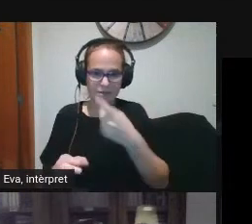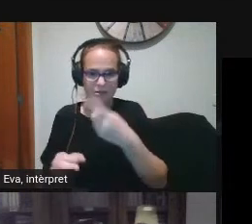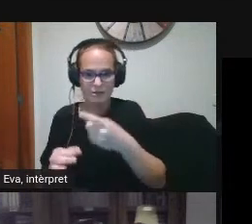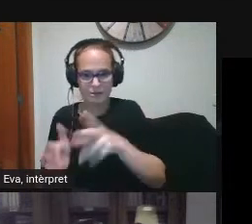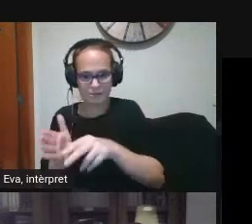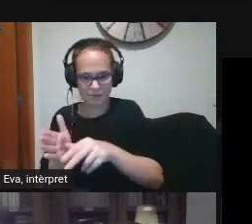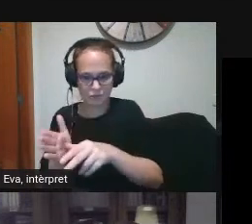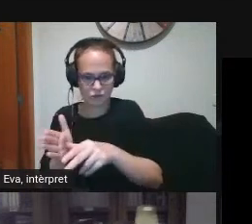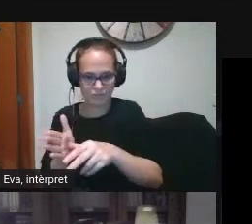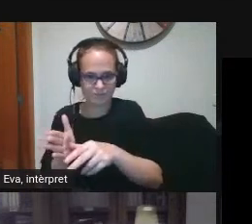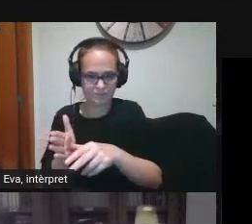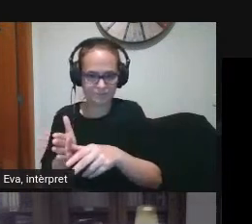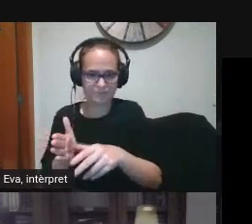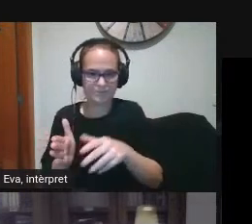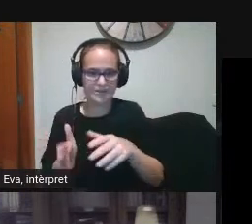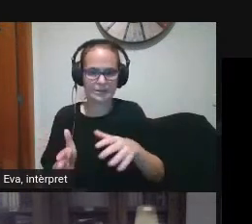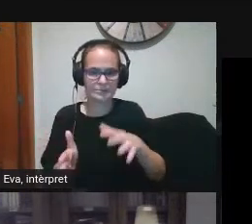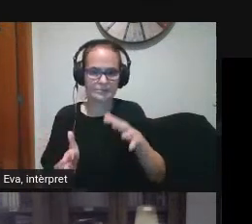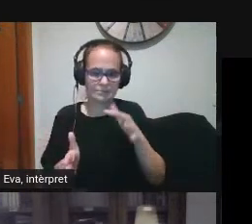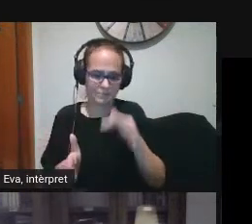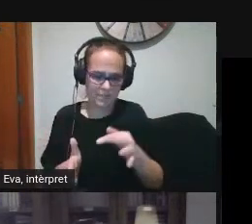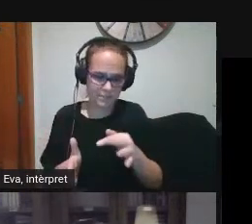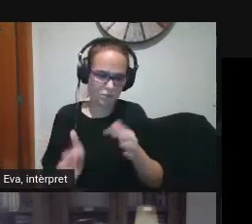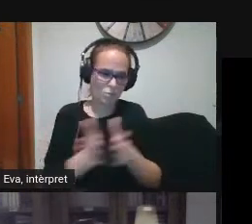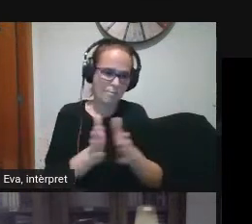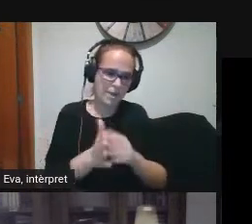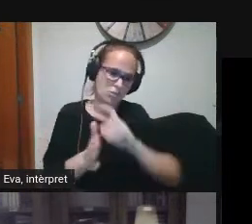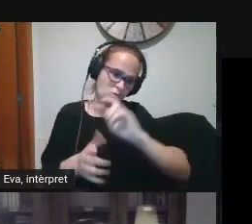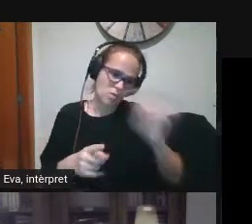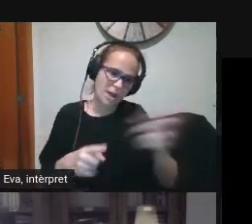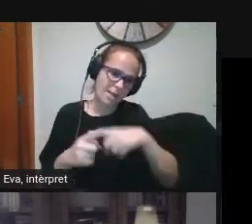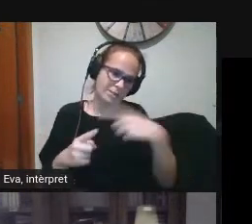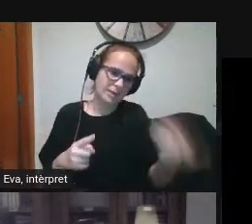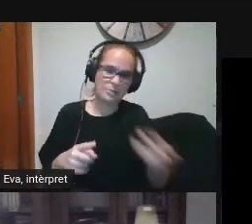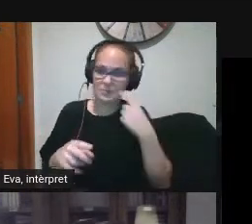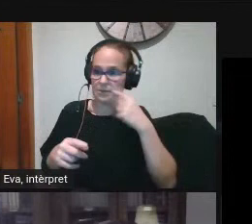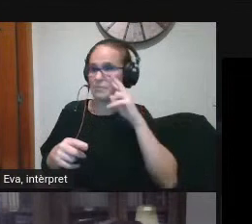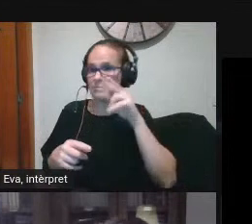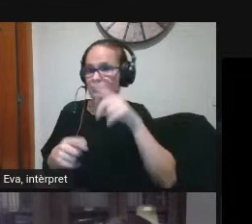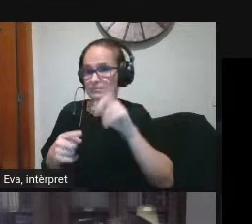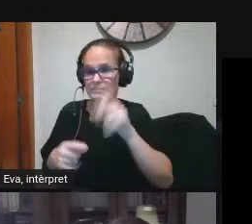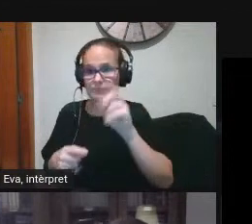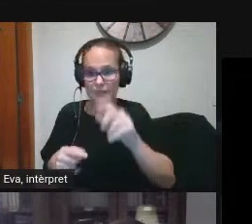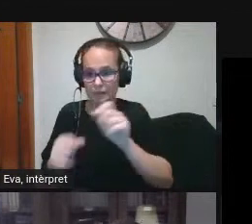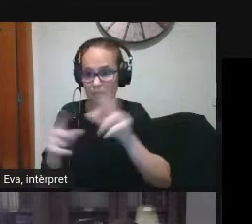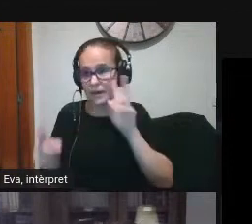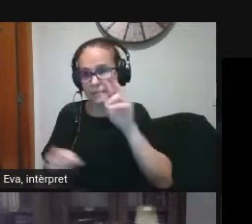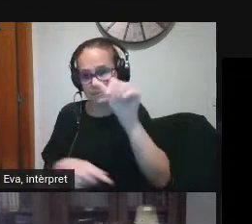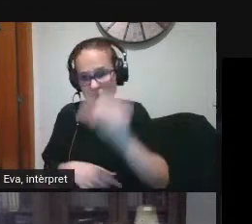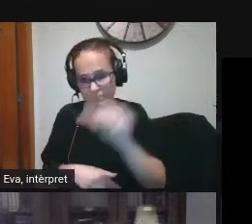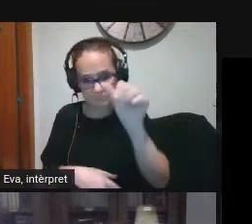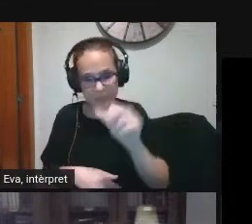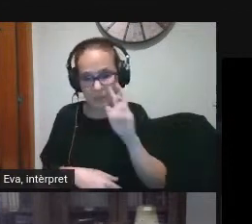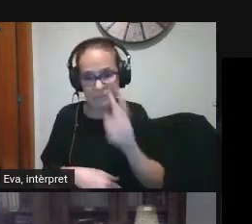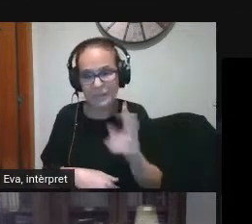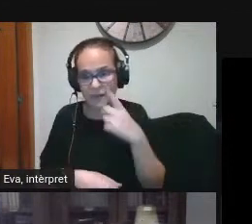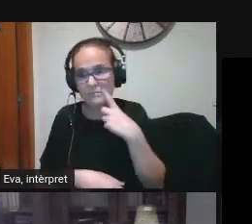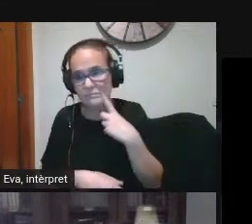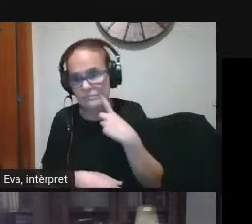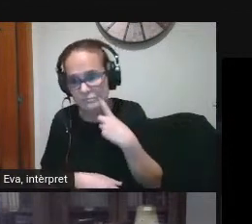explicant i comentar el vídeo d'un company que evidentment és mirar-me alguns companys i comentar-ne un en la qual cosa faig la